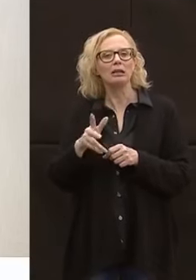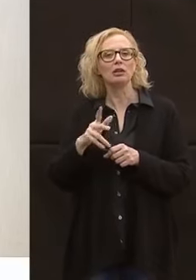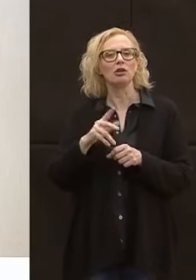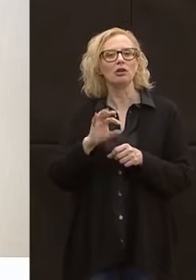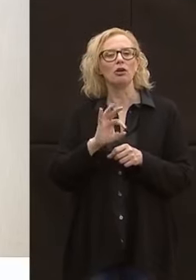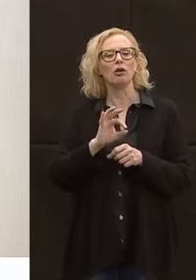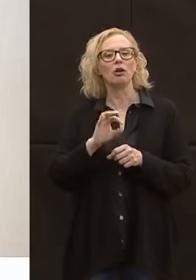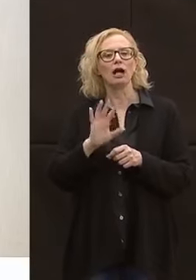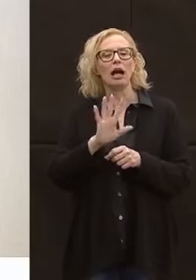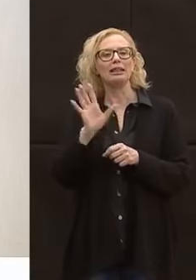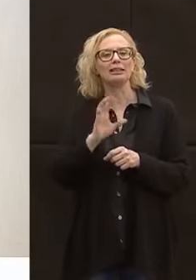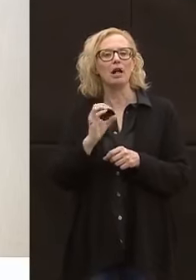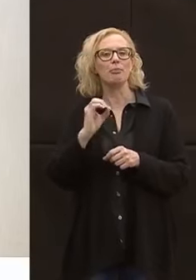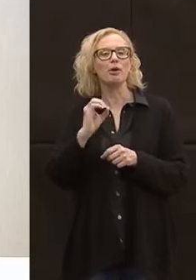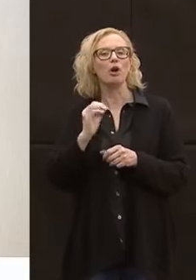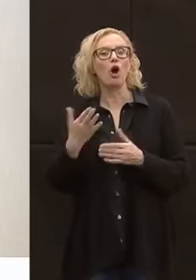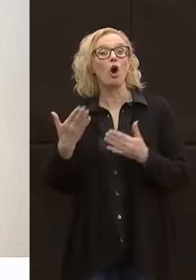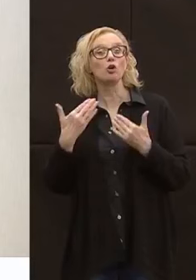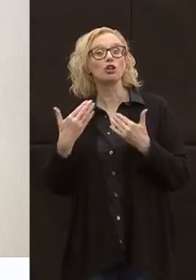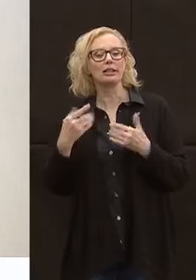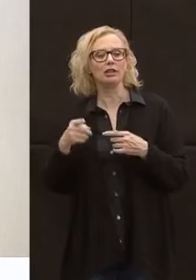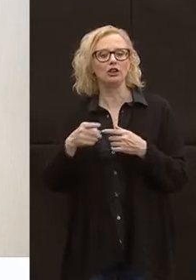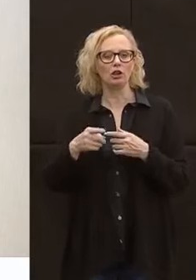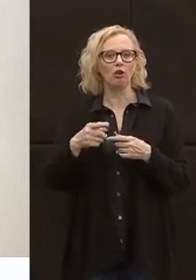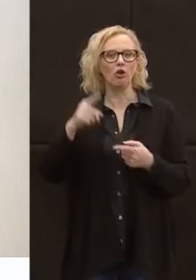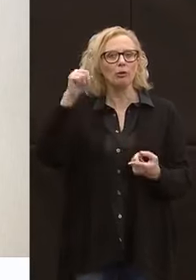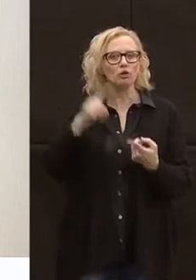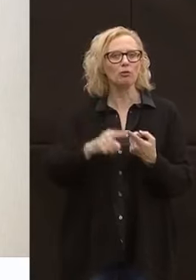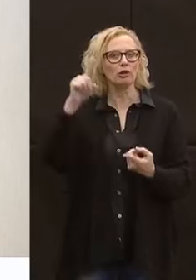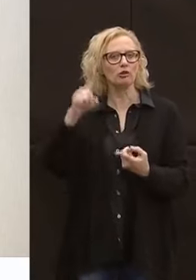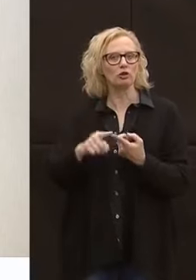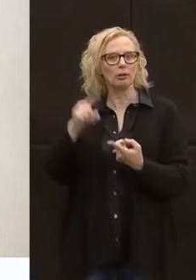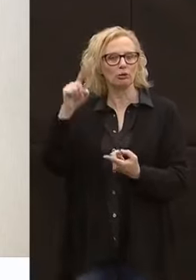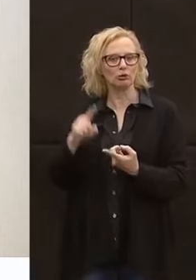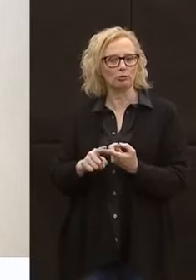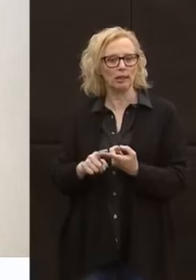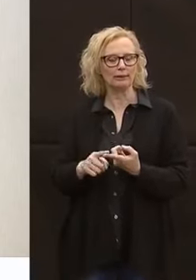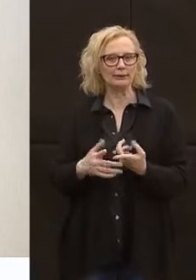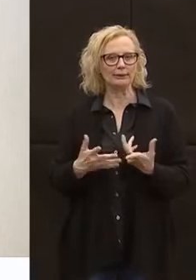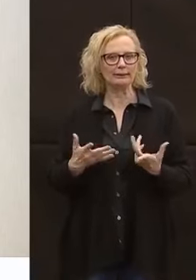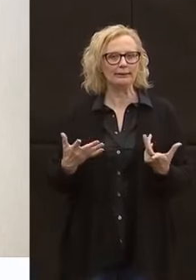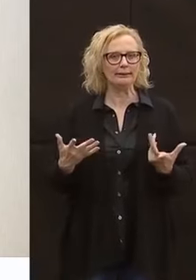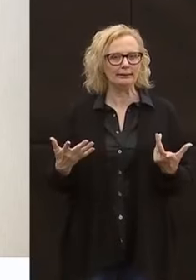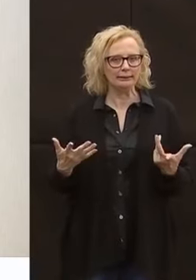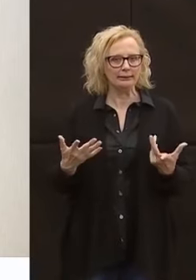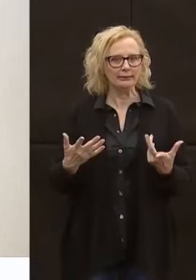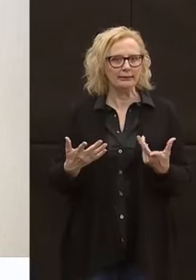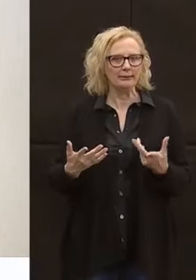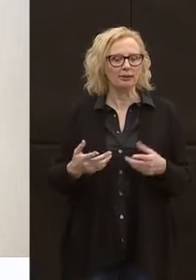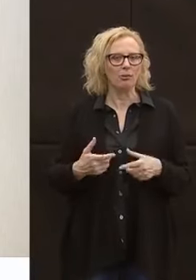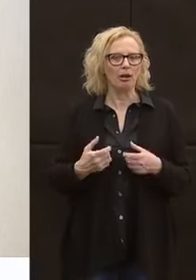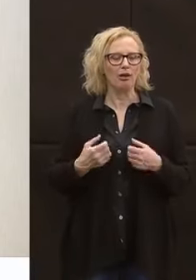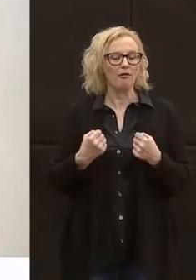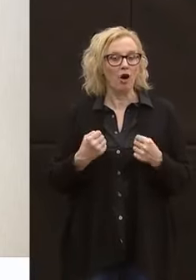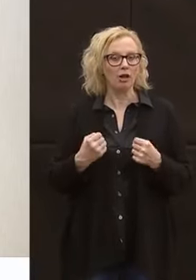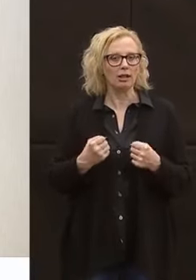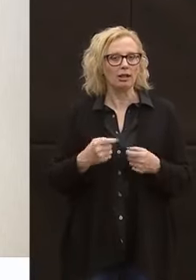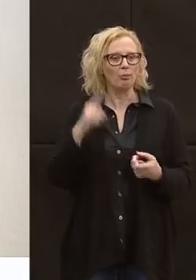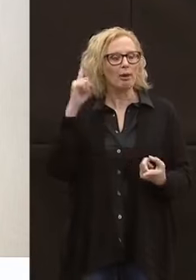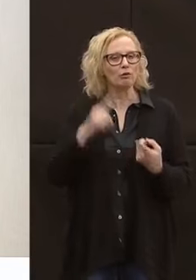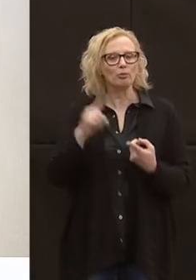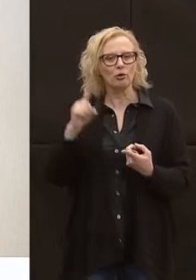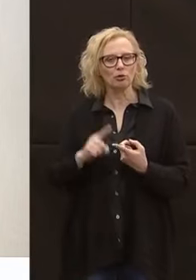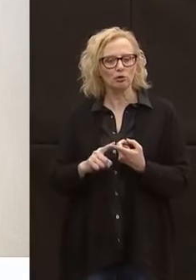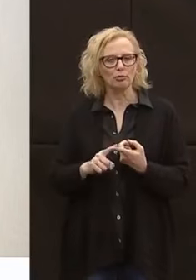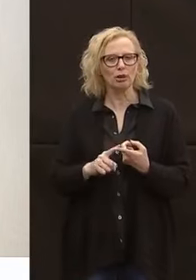'ossigeno, quanto sono aumentati i consumi di questi dispositivi o di farmaci stessi in maniera esponenziale. Dal momento in cui